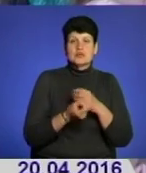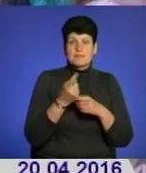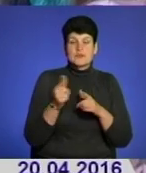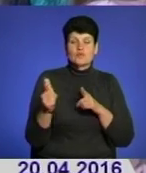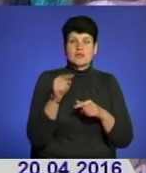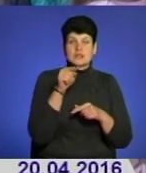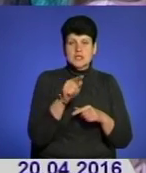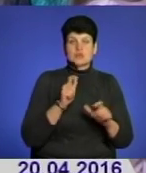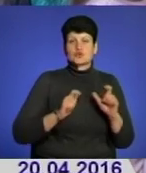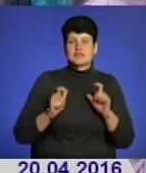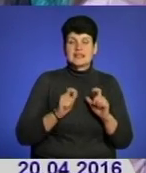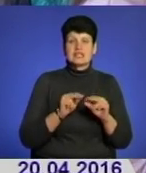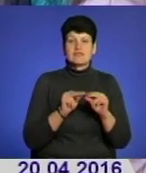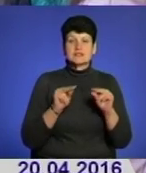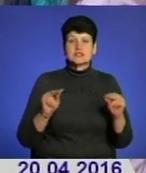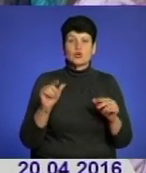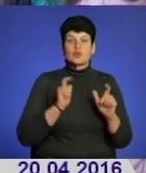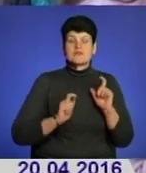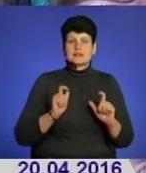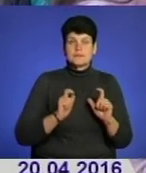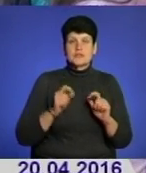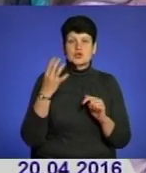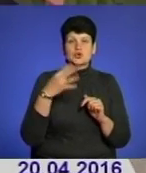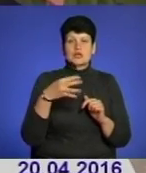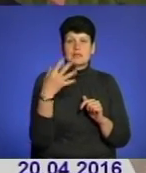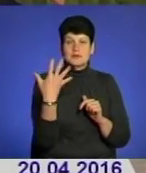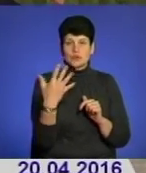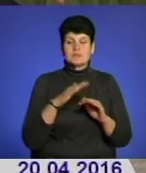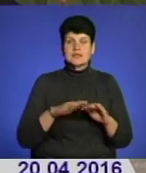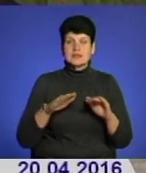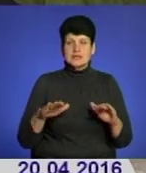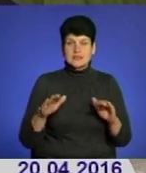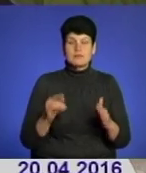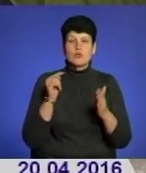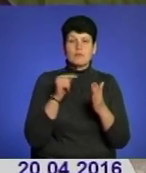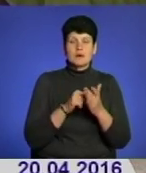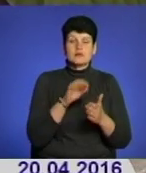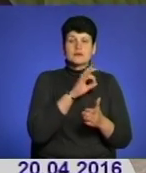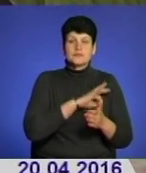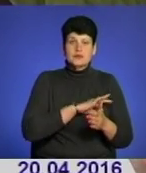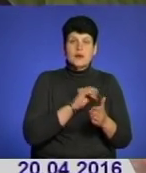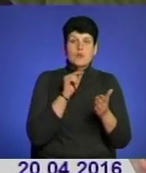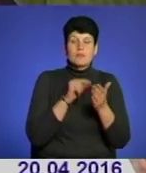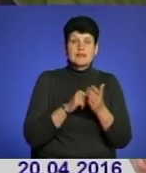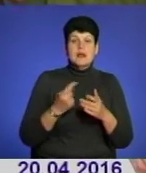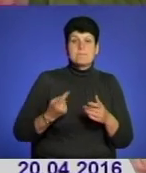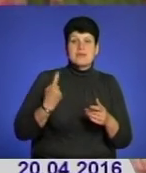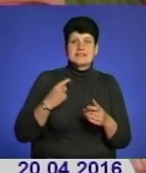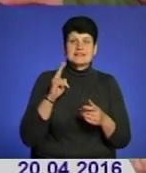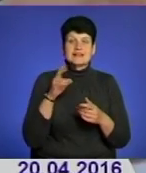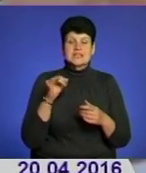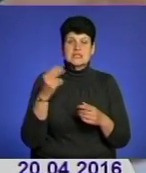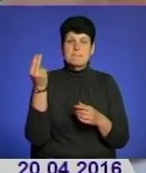студенти та викладачі університету. 45 діткам випала нагода потрапити на майстер-клас із песенкарства.